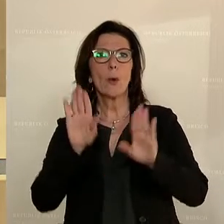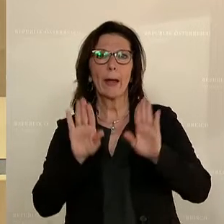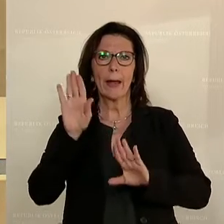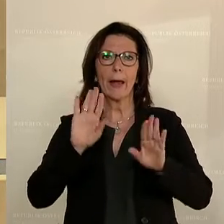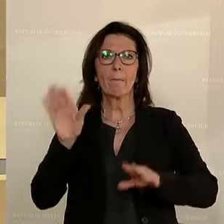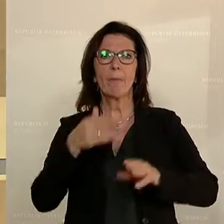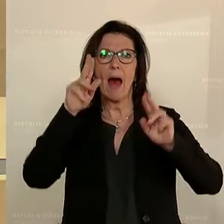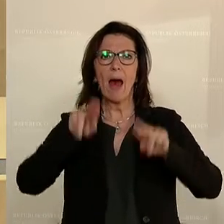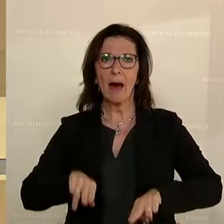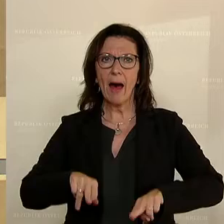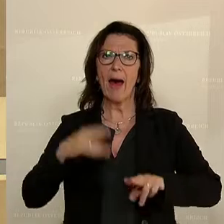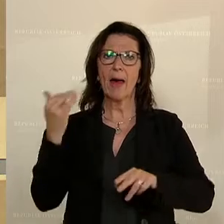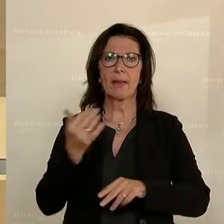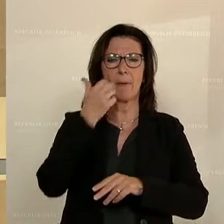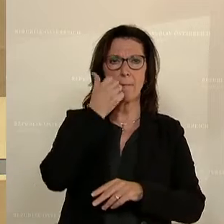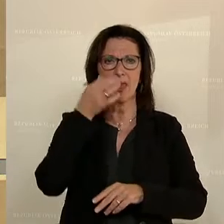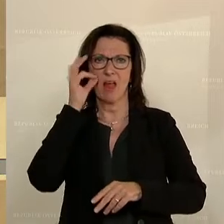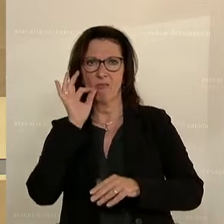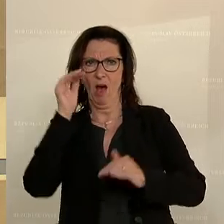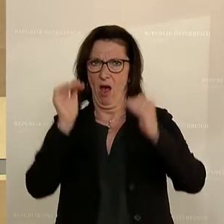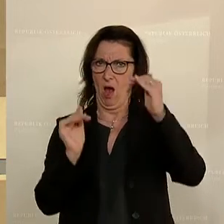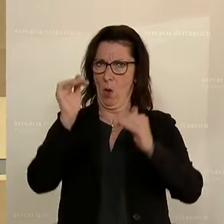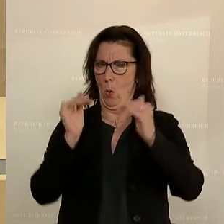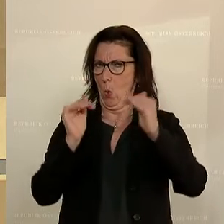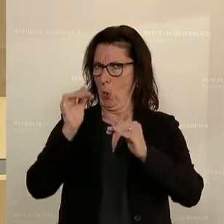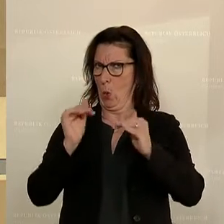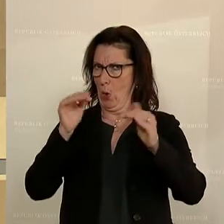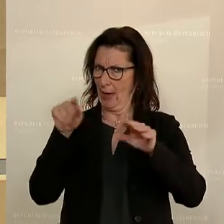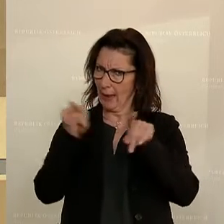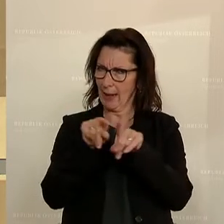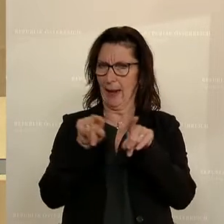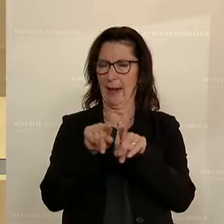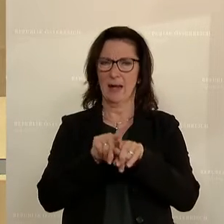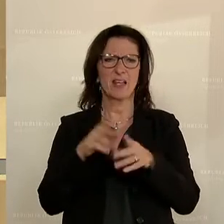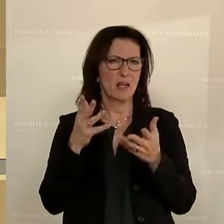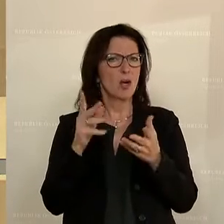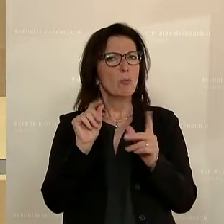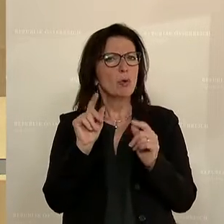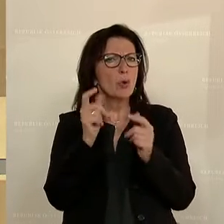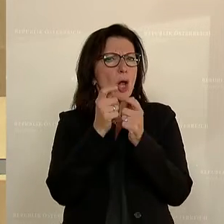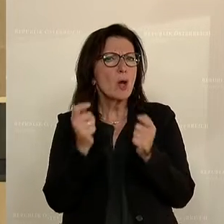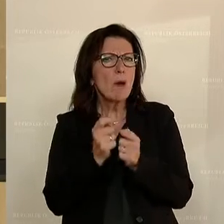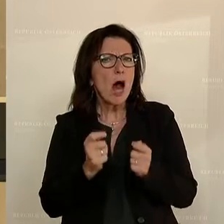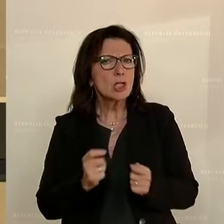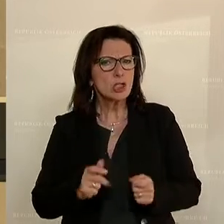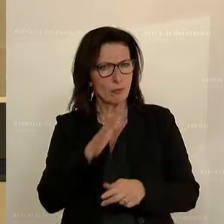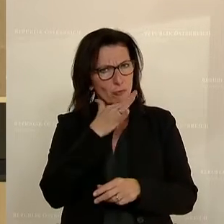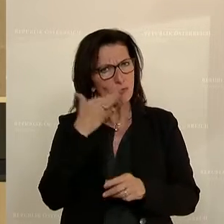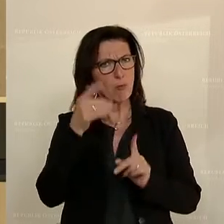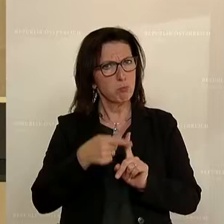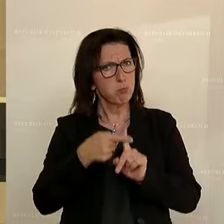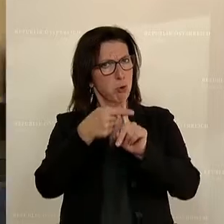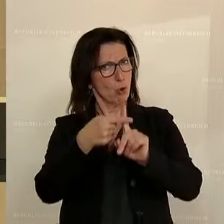geachtet. Ich denke, das sind in Summe schon viele positive Maßnahmen, wenn man sie aufzählt und auch näher